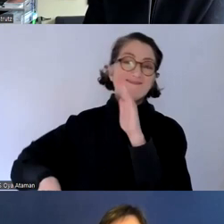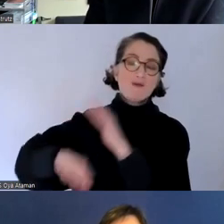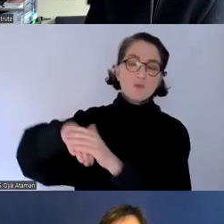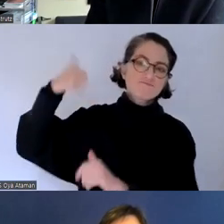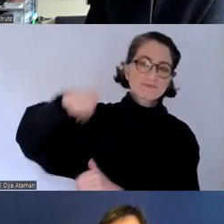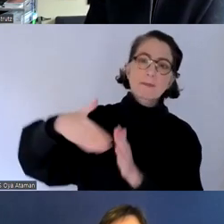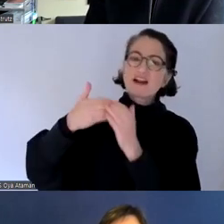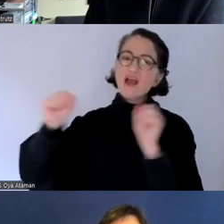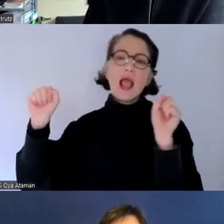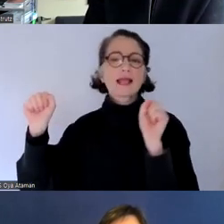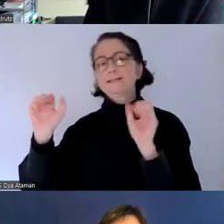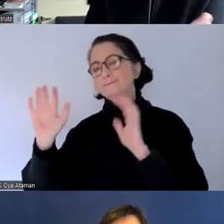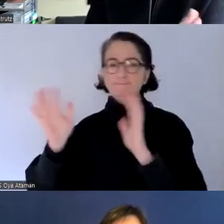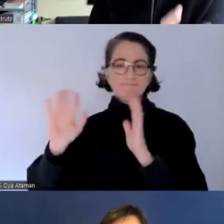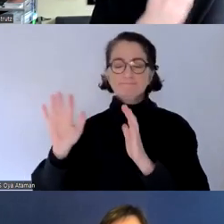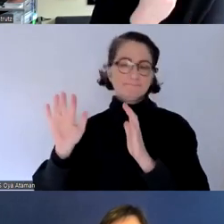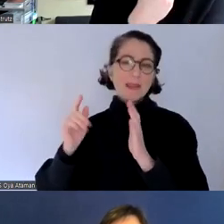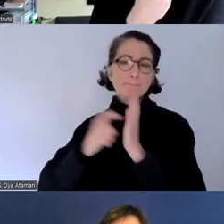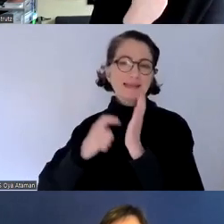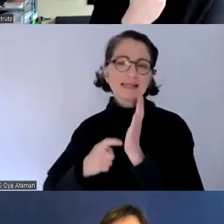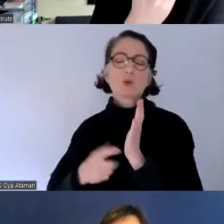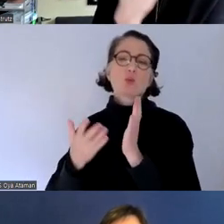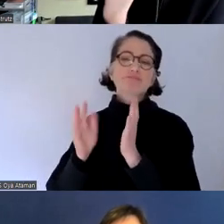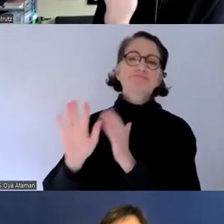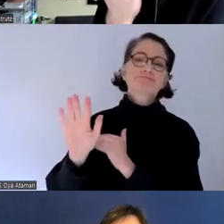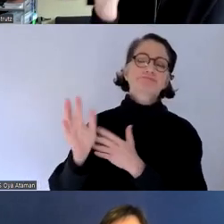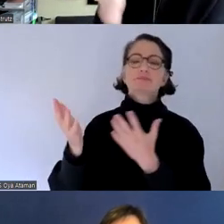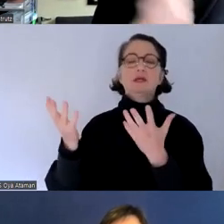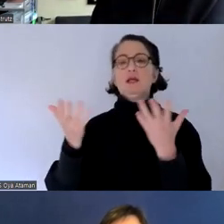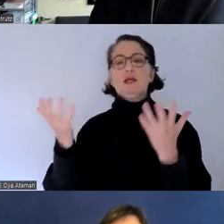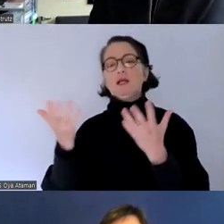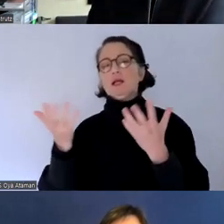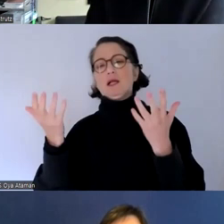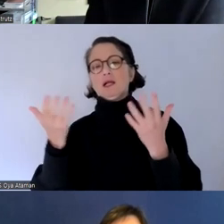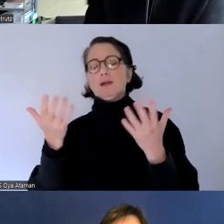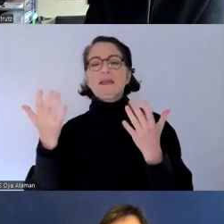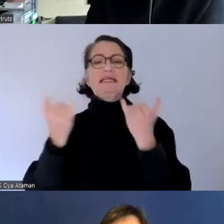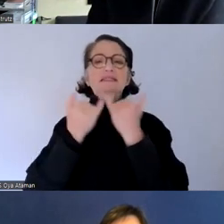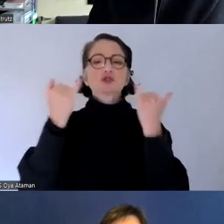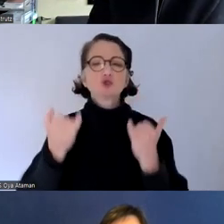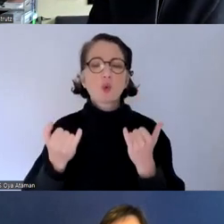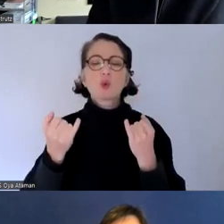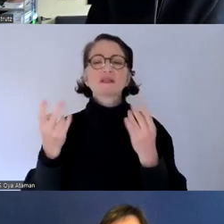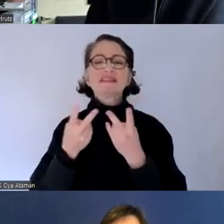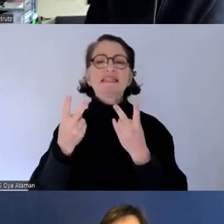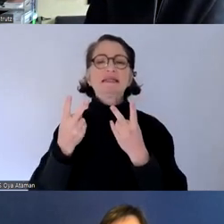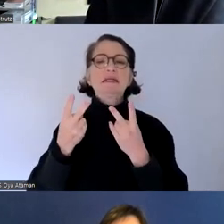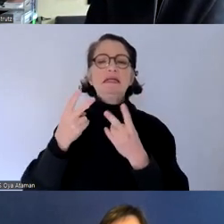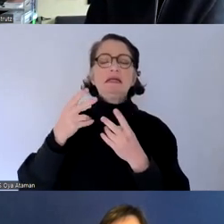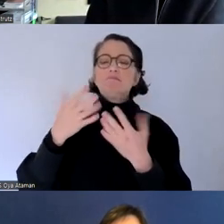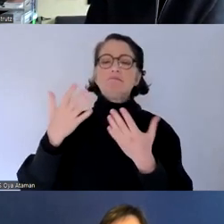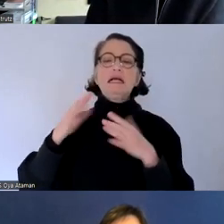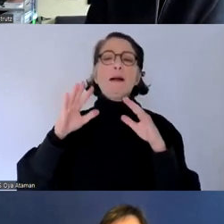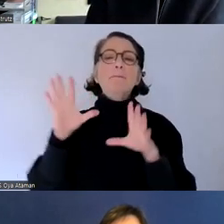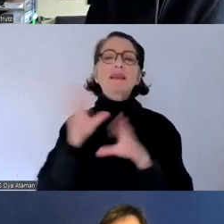barrierefrei sein müssen wenn eben zum beispiel in also eine institution weniger als zehn mitarbeiter hat oder